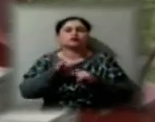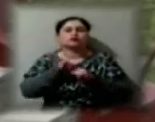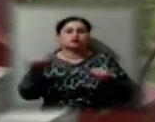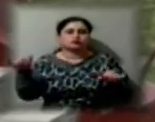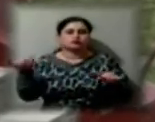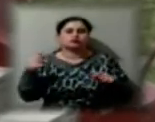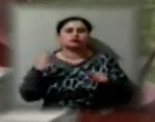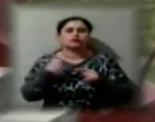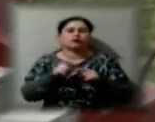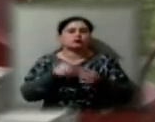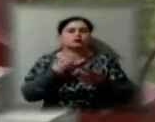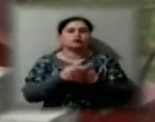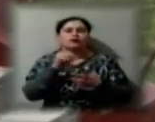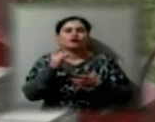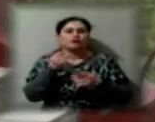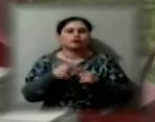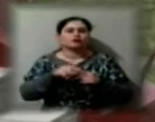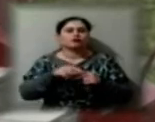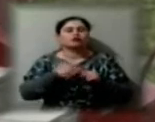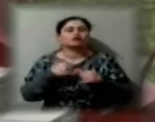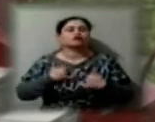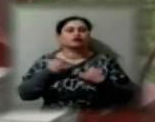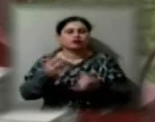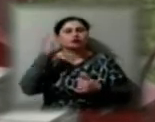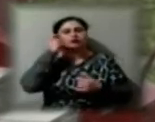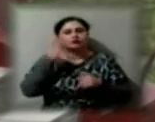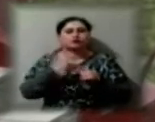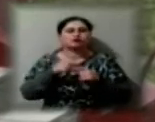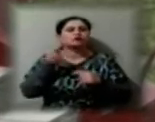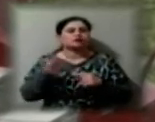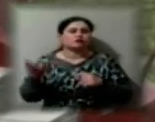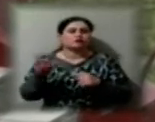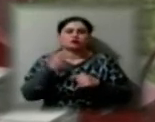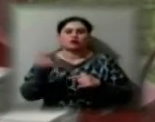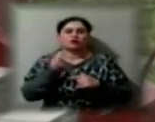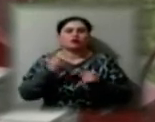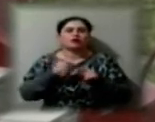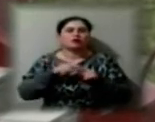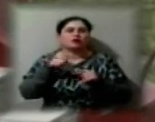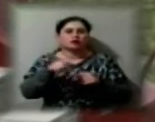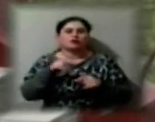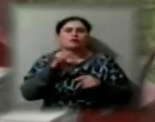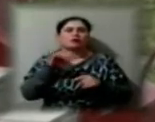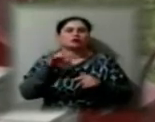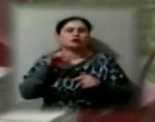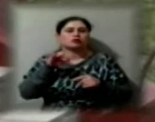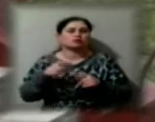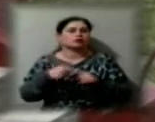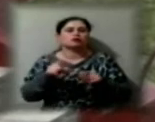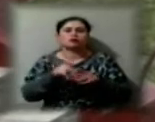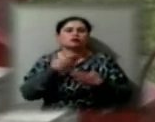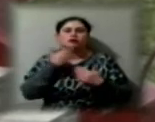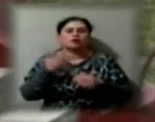інформацію. Я дуже поважаю киян, я дуже ціную інші області, але оцей локальний патріотизм не має бути придушений